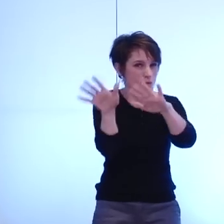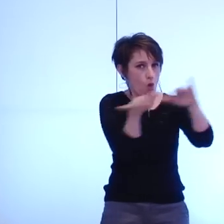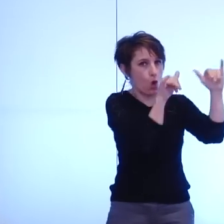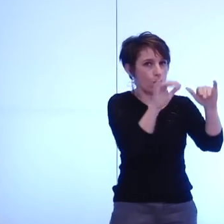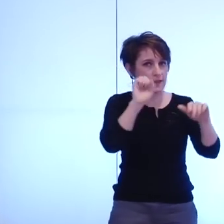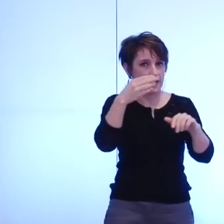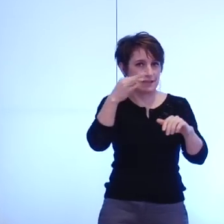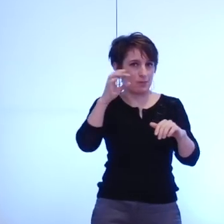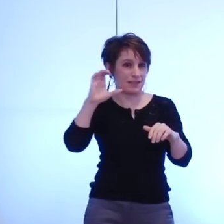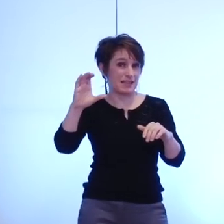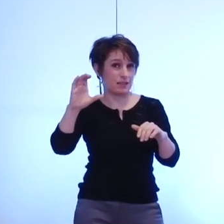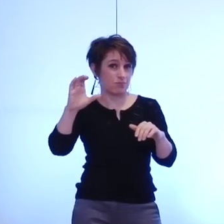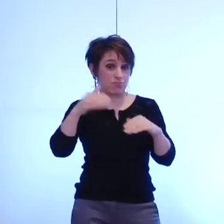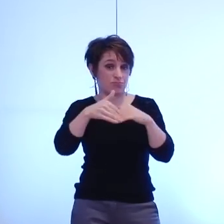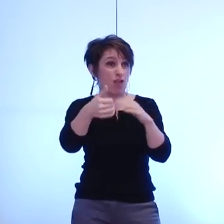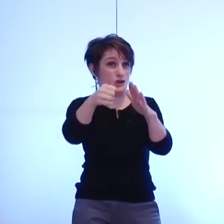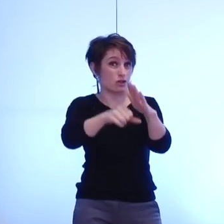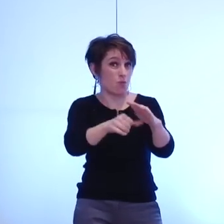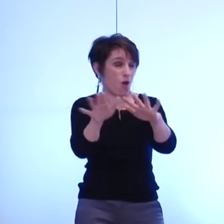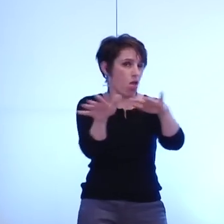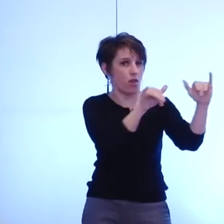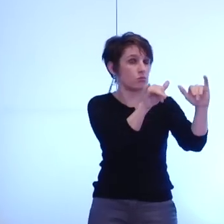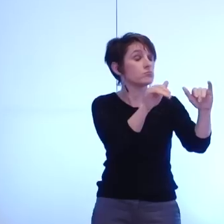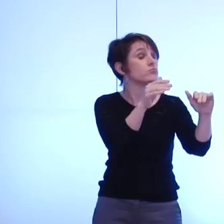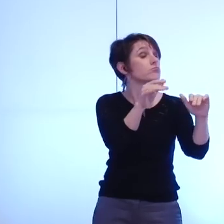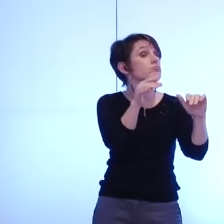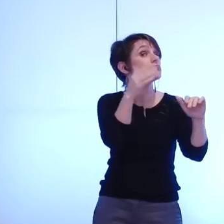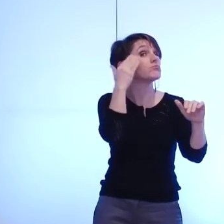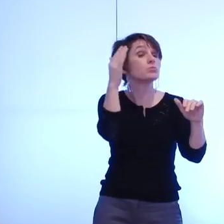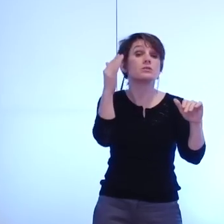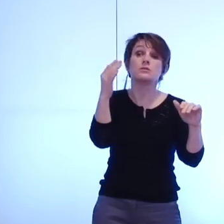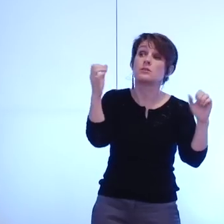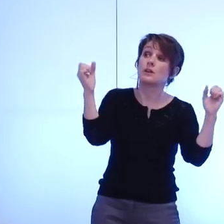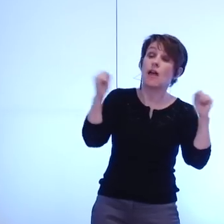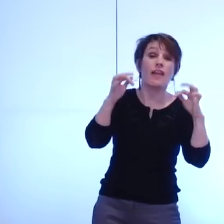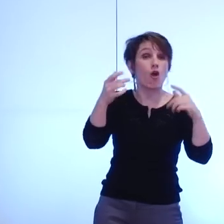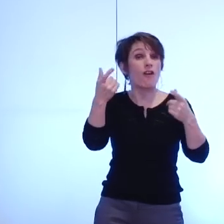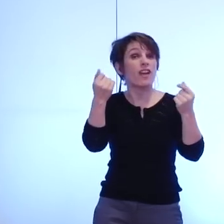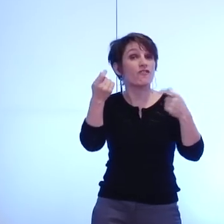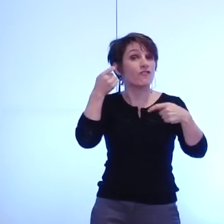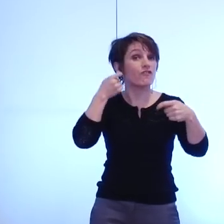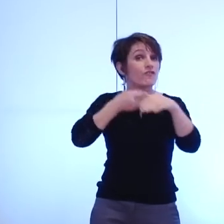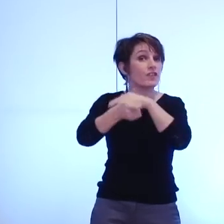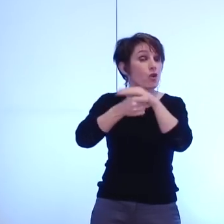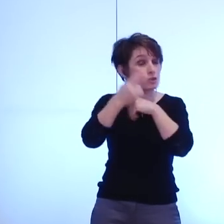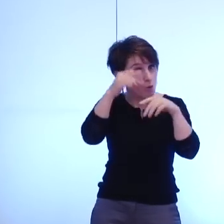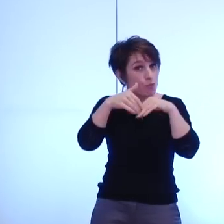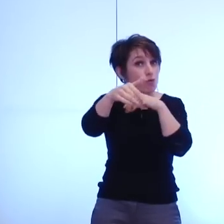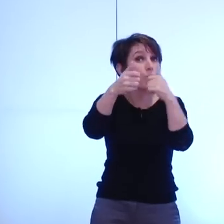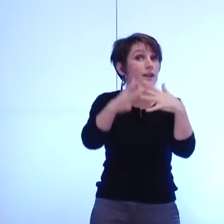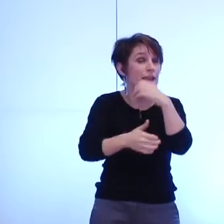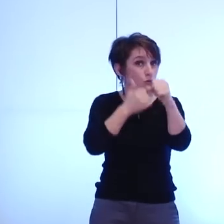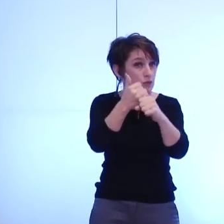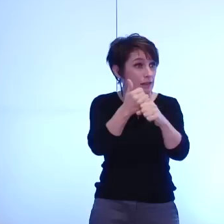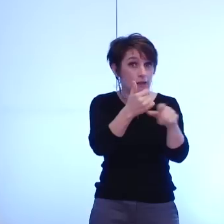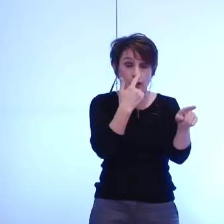s'il n'y avait pas un accord sur les perspectives financières pour les prochaines années je veux dire encore